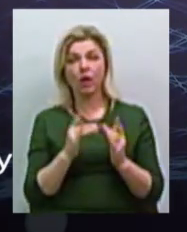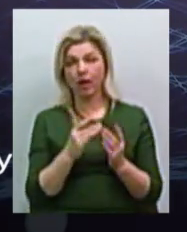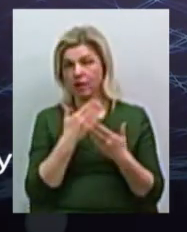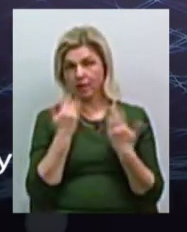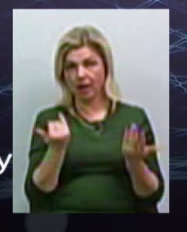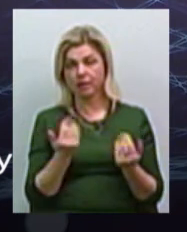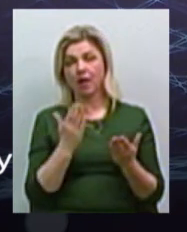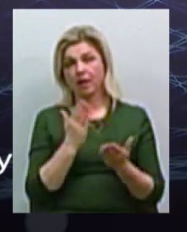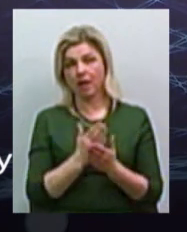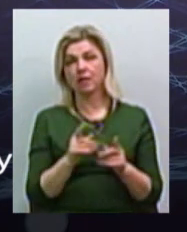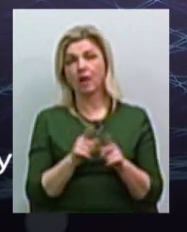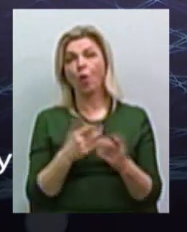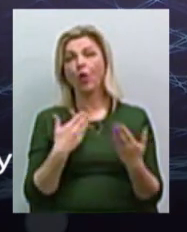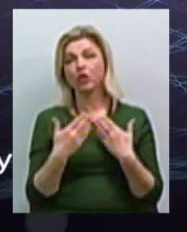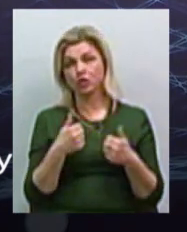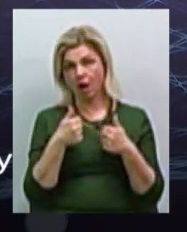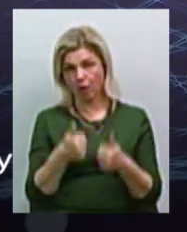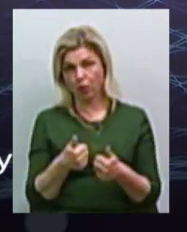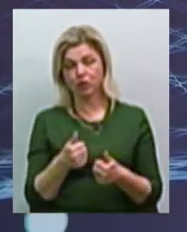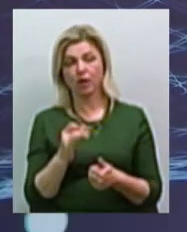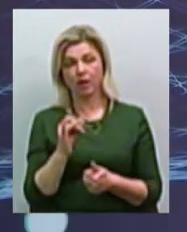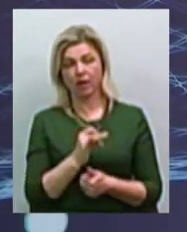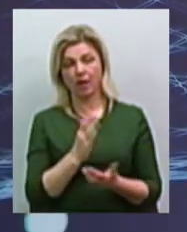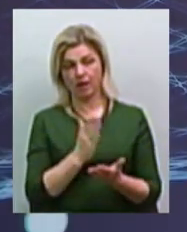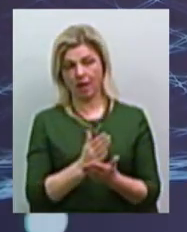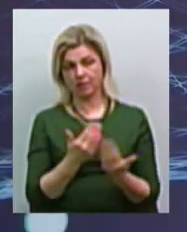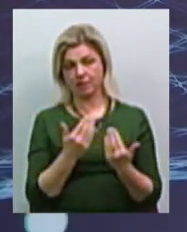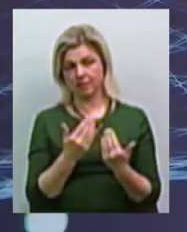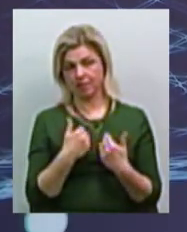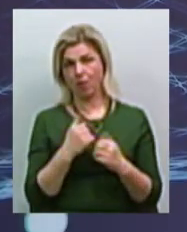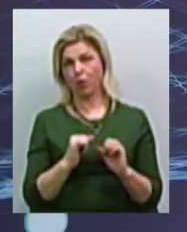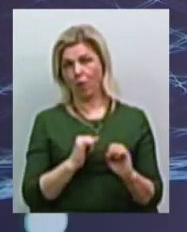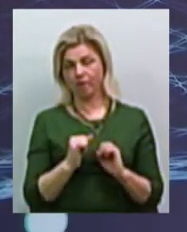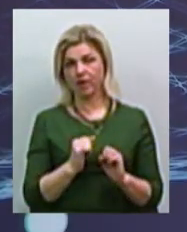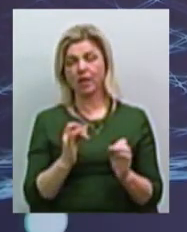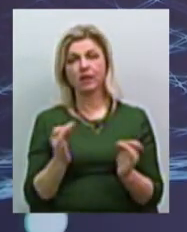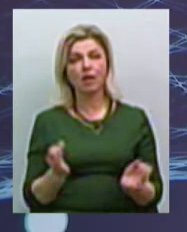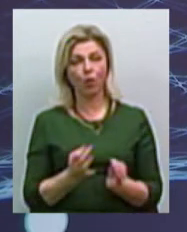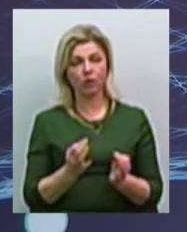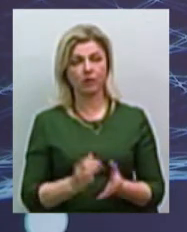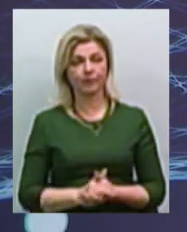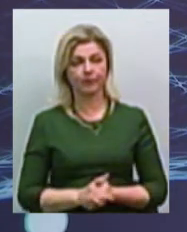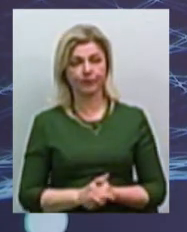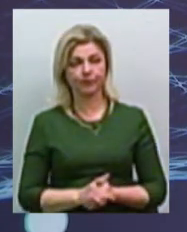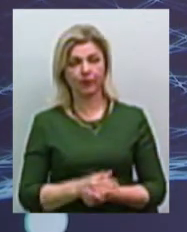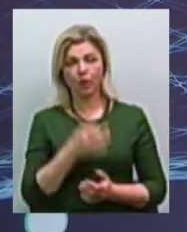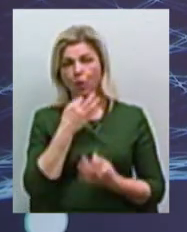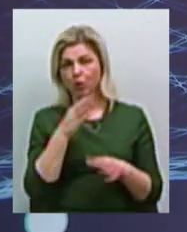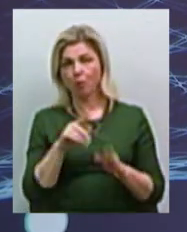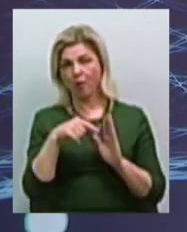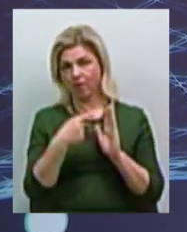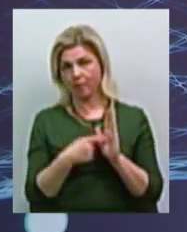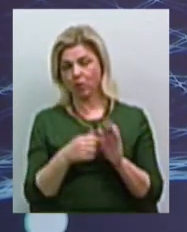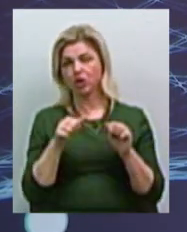хороші отношения, і є Рубика Чатрувич. І ніколи, ні разу. Любовий вопрос решається